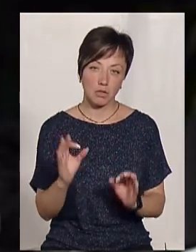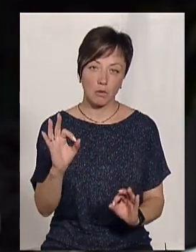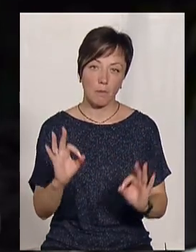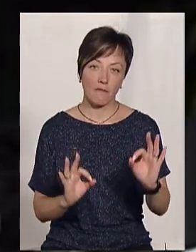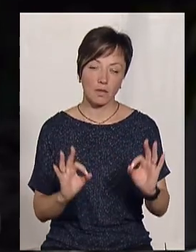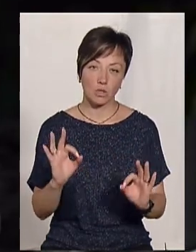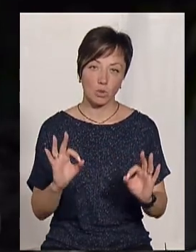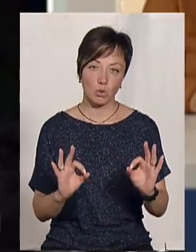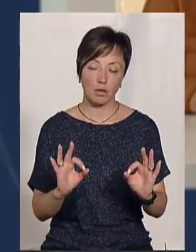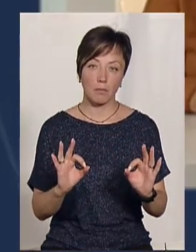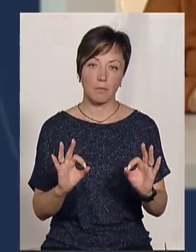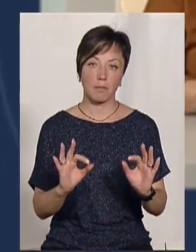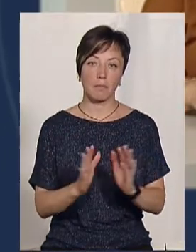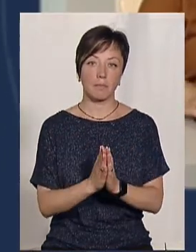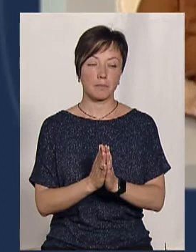відсоткам.